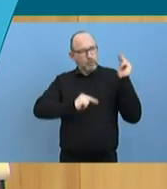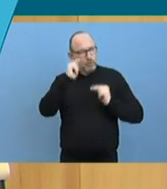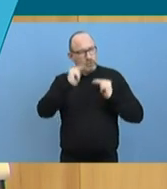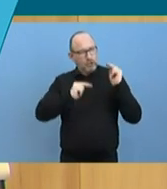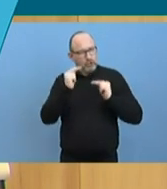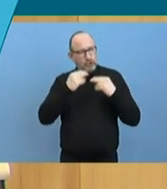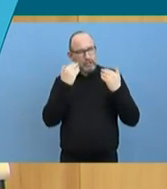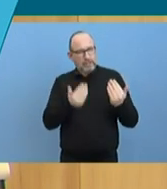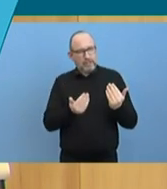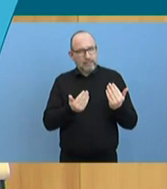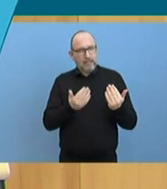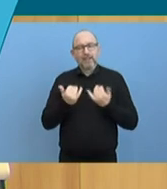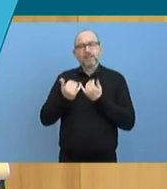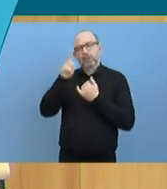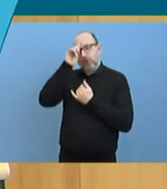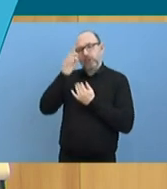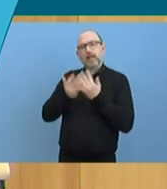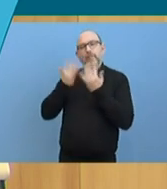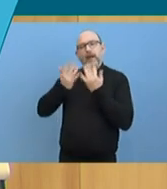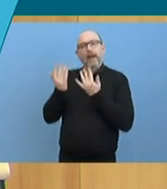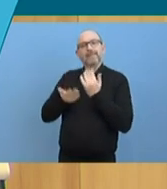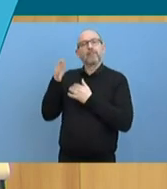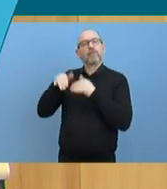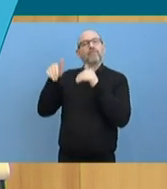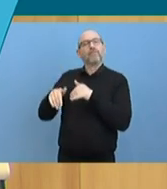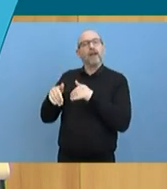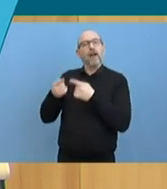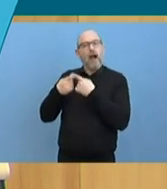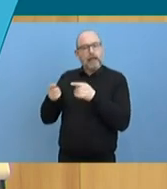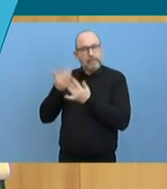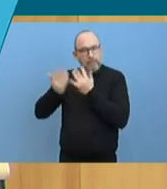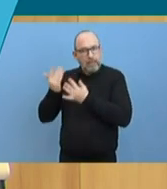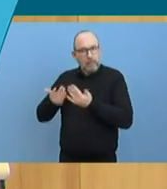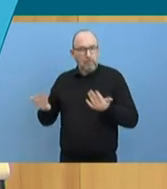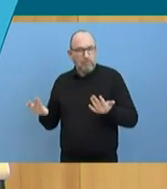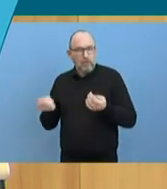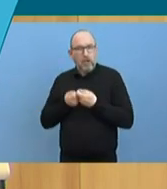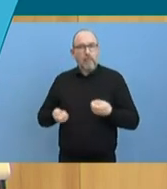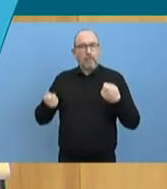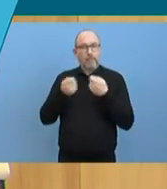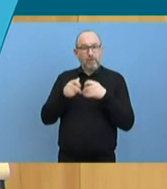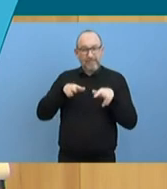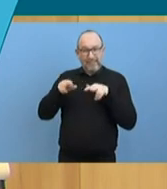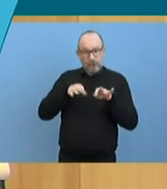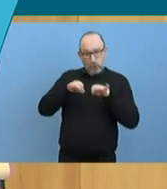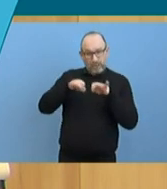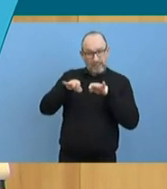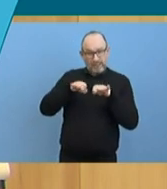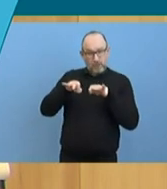Berechnet Deutschland die Todesfälle anders? Haltet die Bundesregierung eine Koordination zu dieser